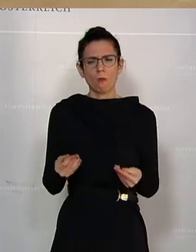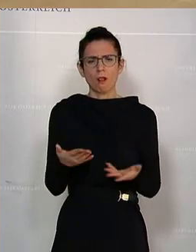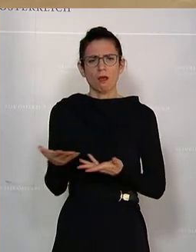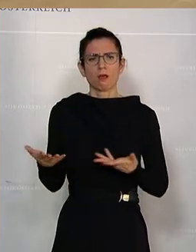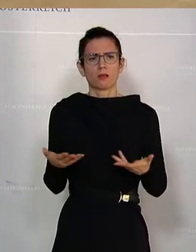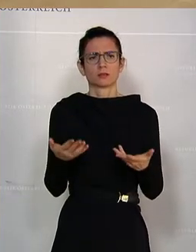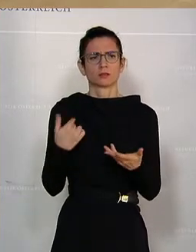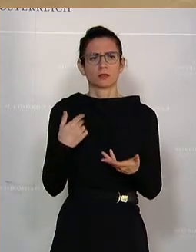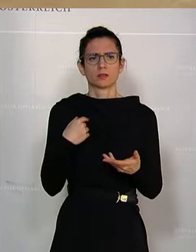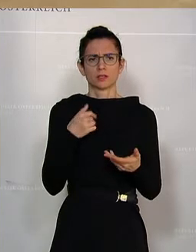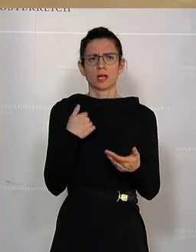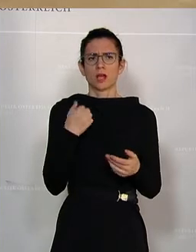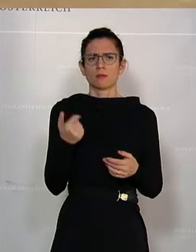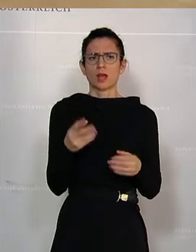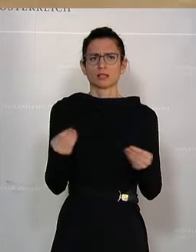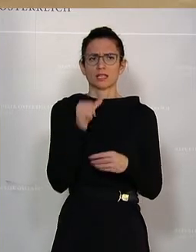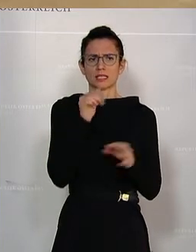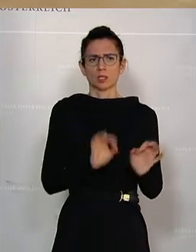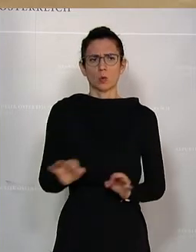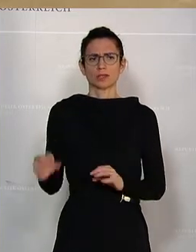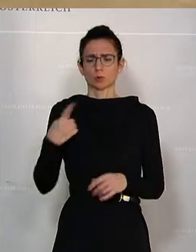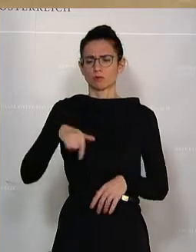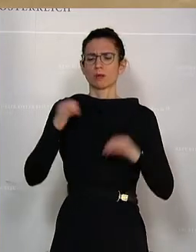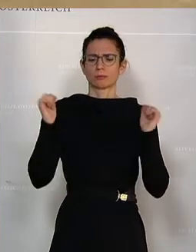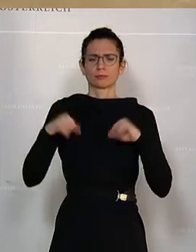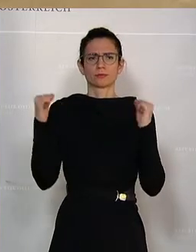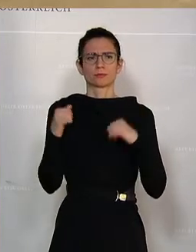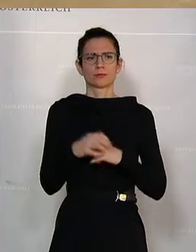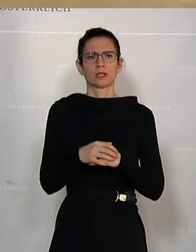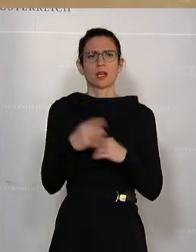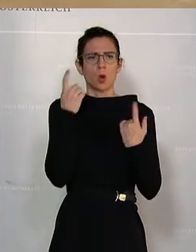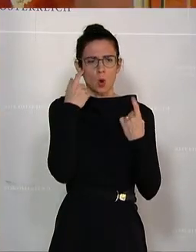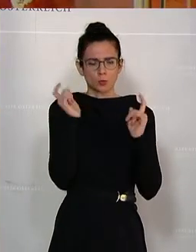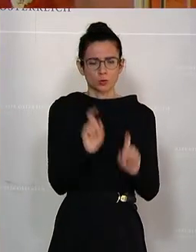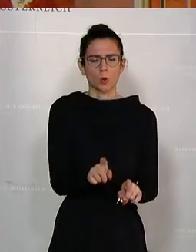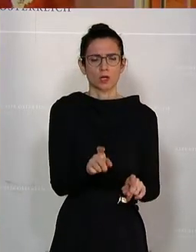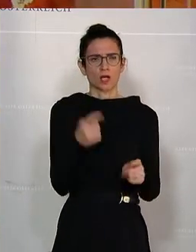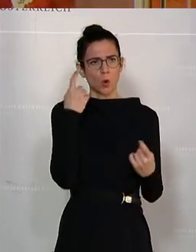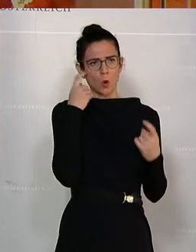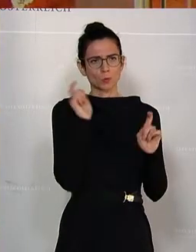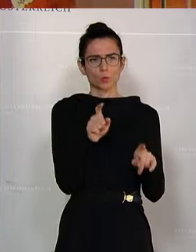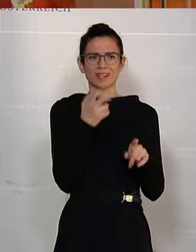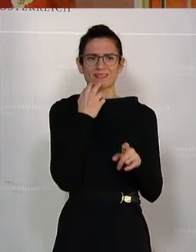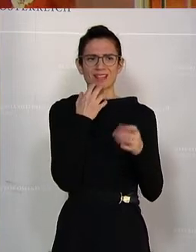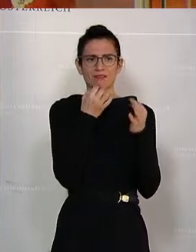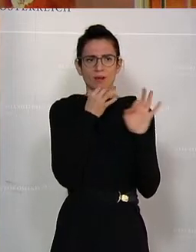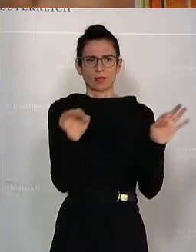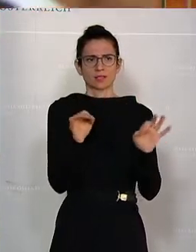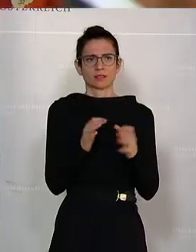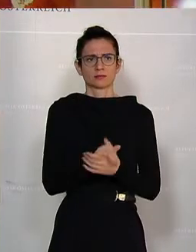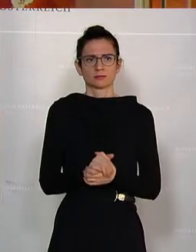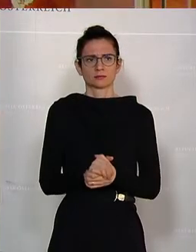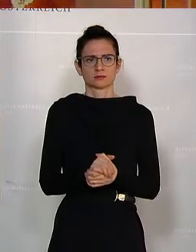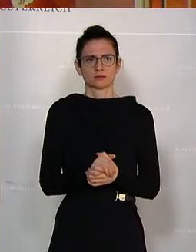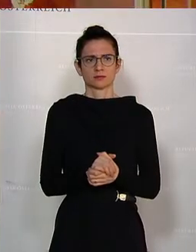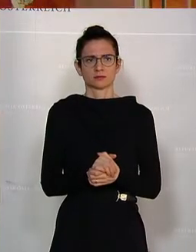nicht in Ordnung. Jetzt haben wir uns darauf geeinigt, dass wir sehr wohl die Obsorge verbessern. Aber nur damit man vielleicht auch ein